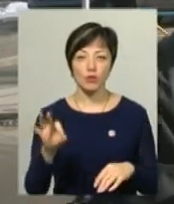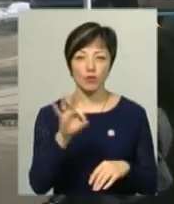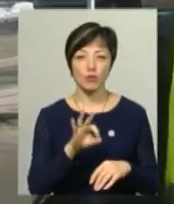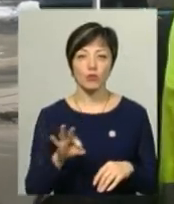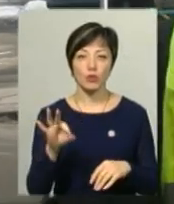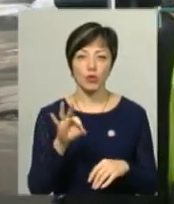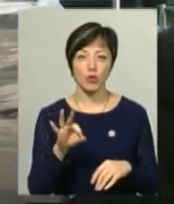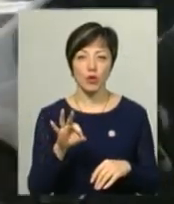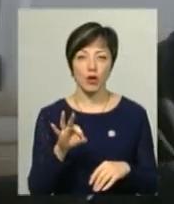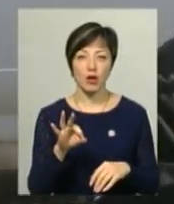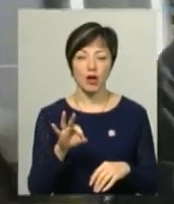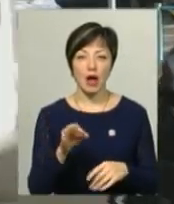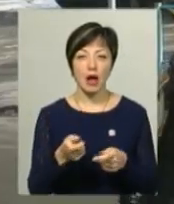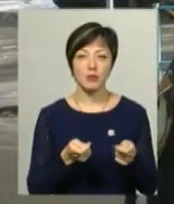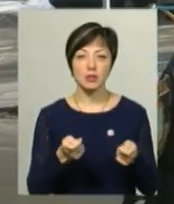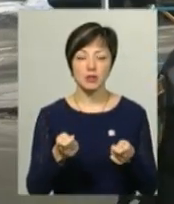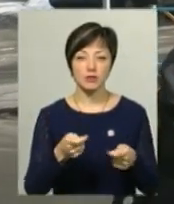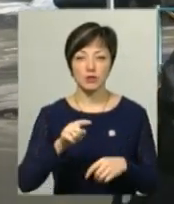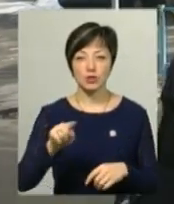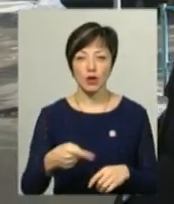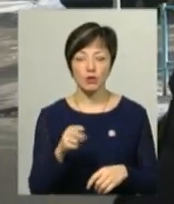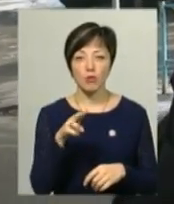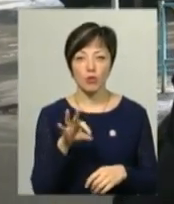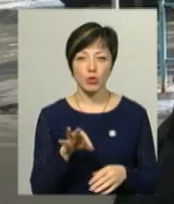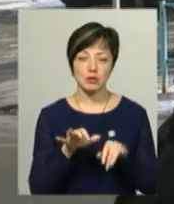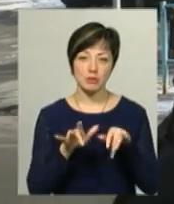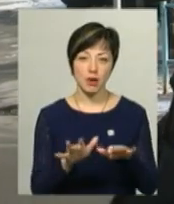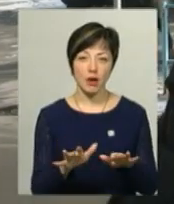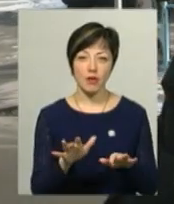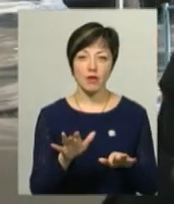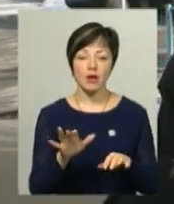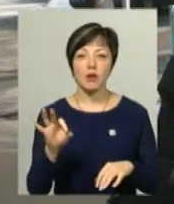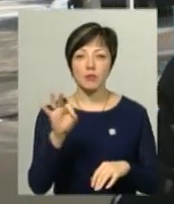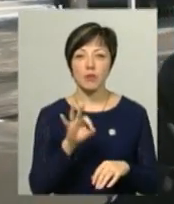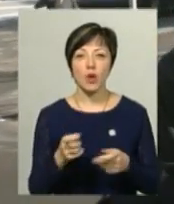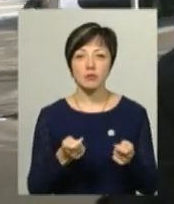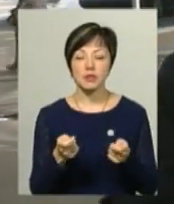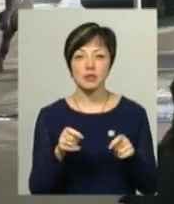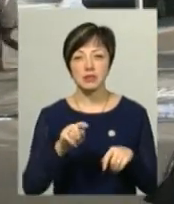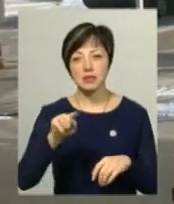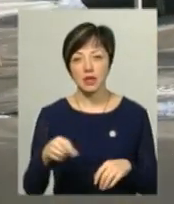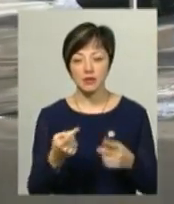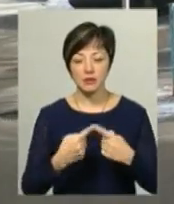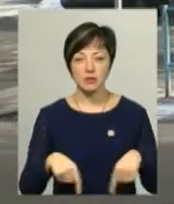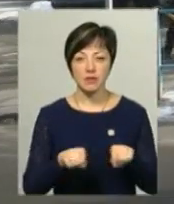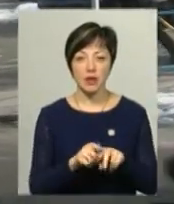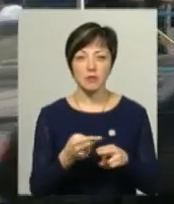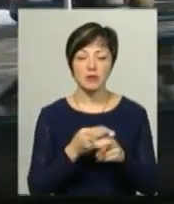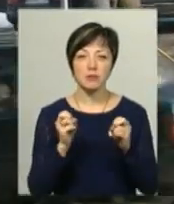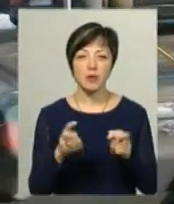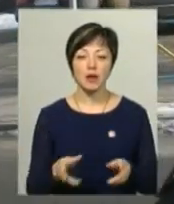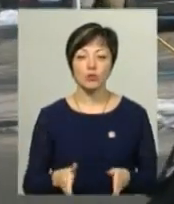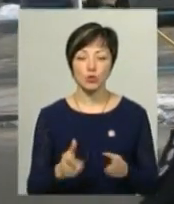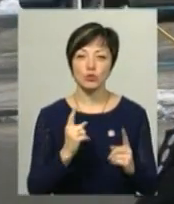про накладення адміністративного стягнення по справі, про адміністративне стягнення в сфері безпеки дорожнього руху.